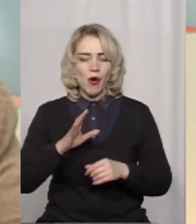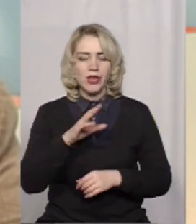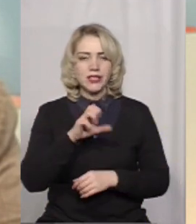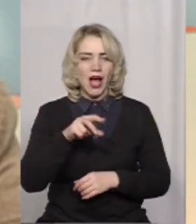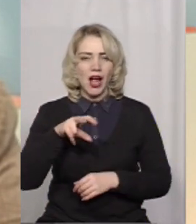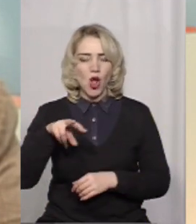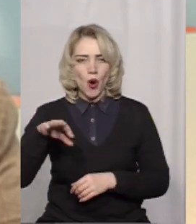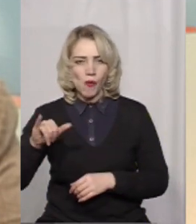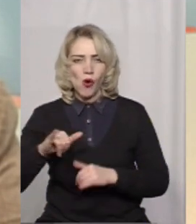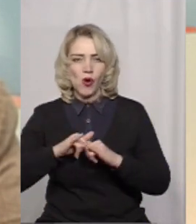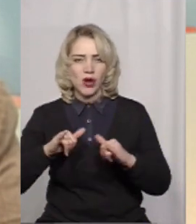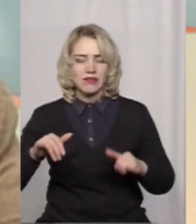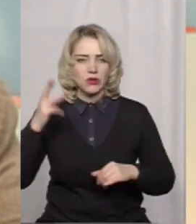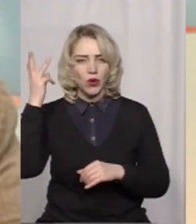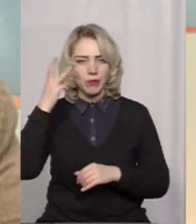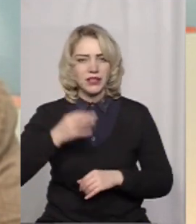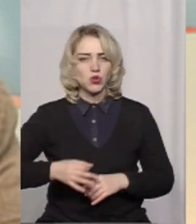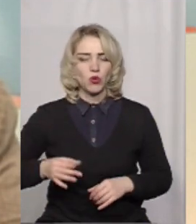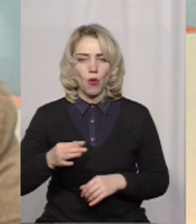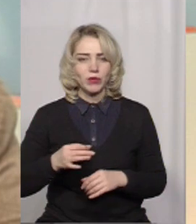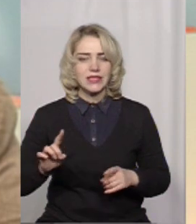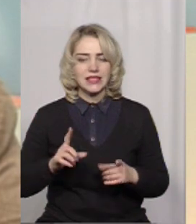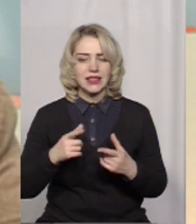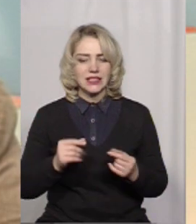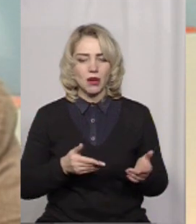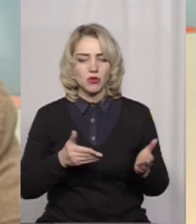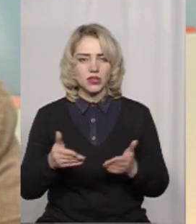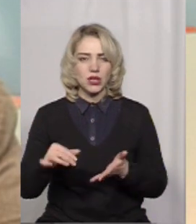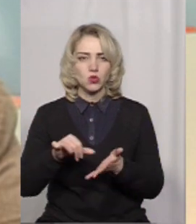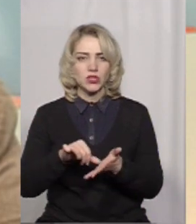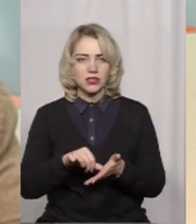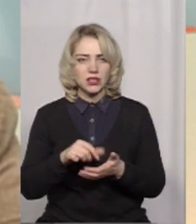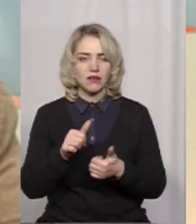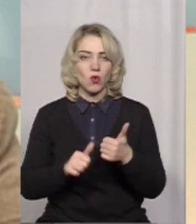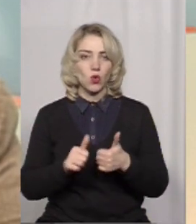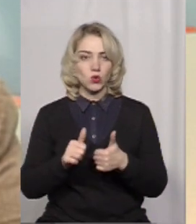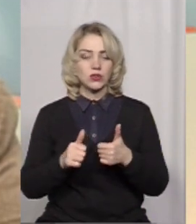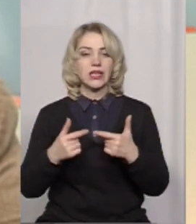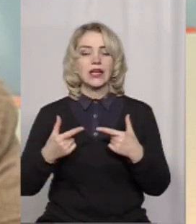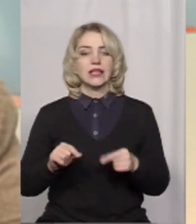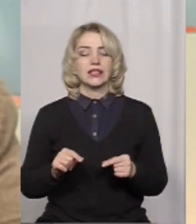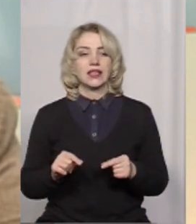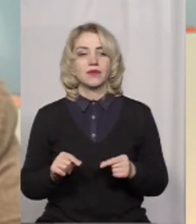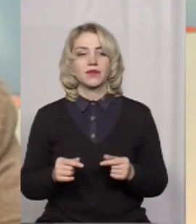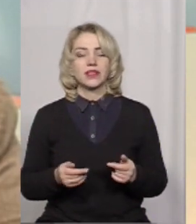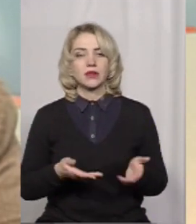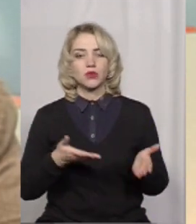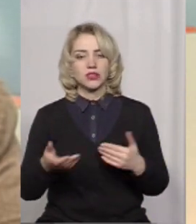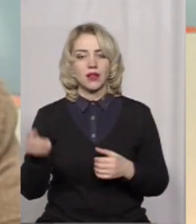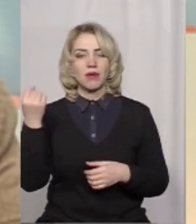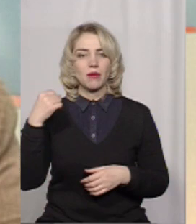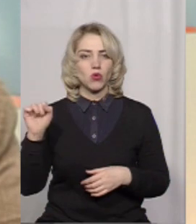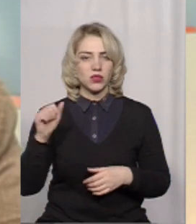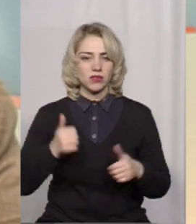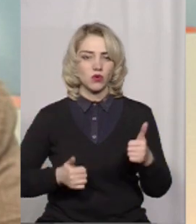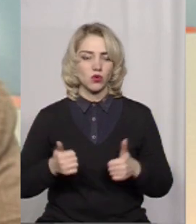розвитку у Хмельницькій області, де запросити учасників конкурсу, де запросити переможців конкурсу